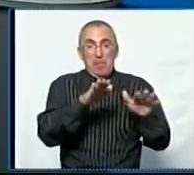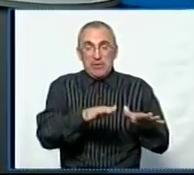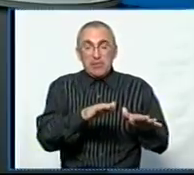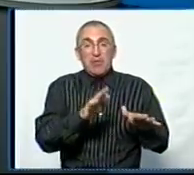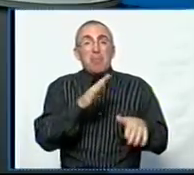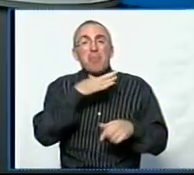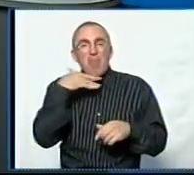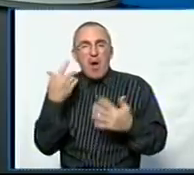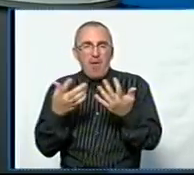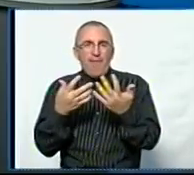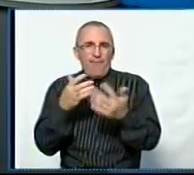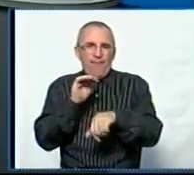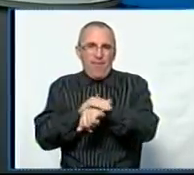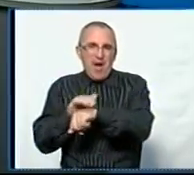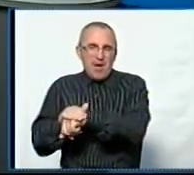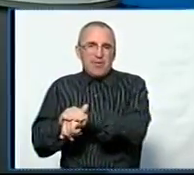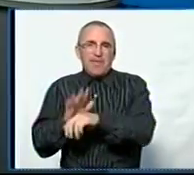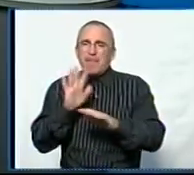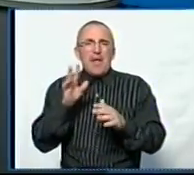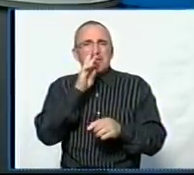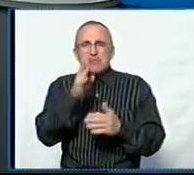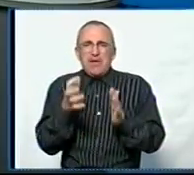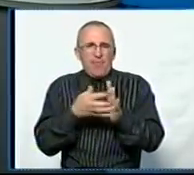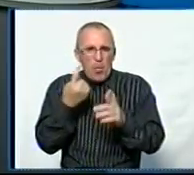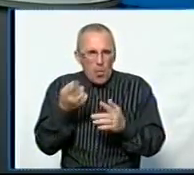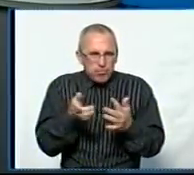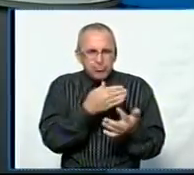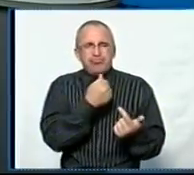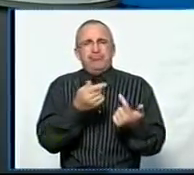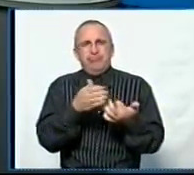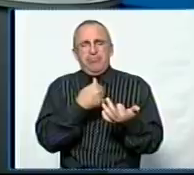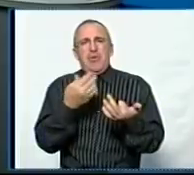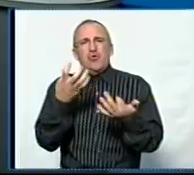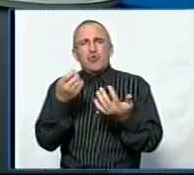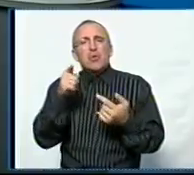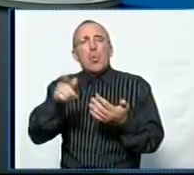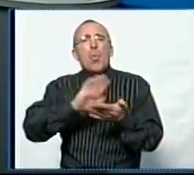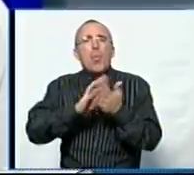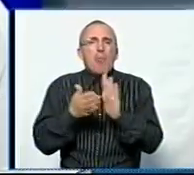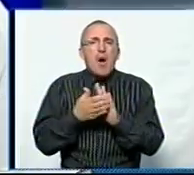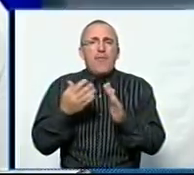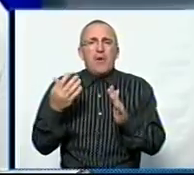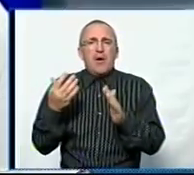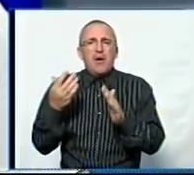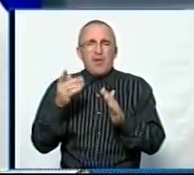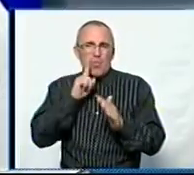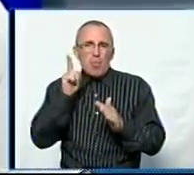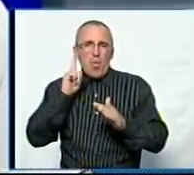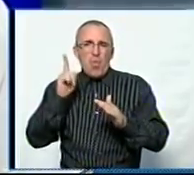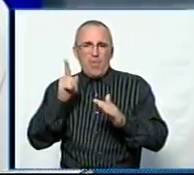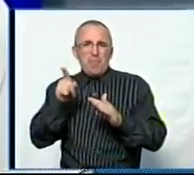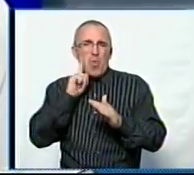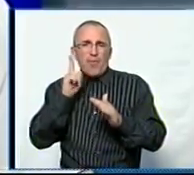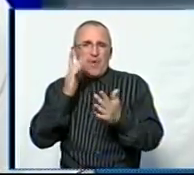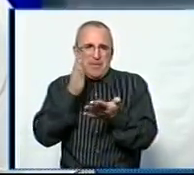мабуть, багато факторів. Це не лише заробітна плата, це ті умови, з якими стикається молодий фахівець у